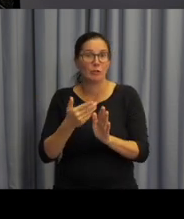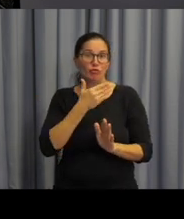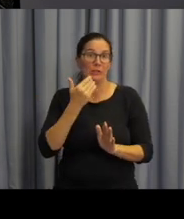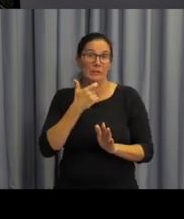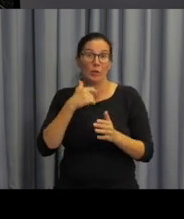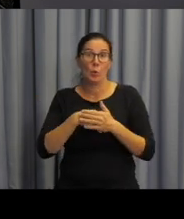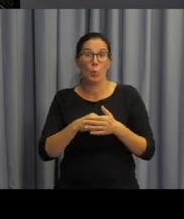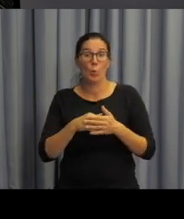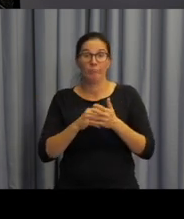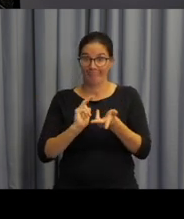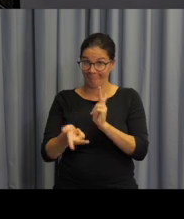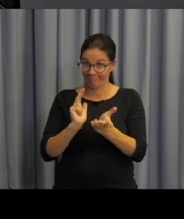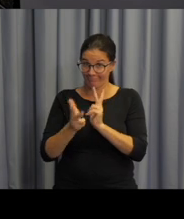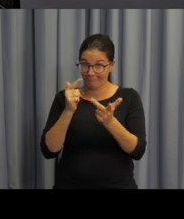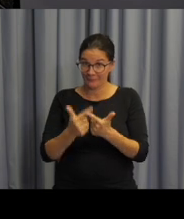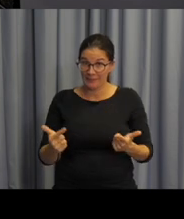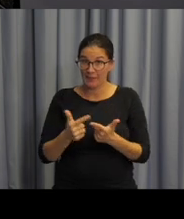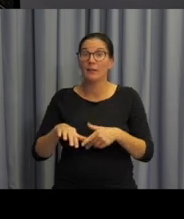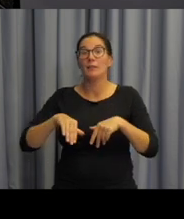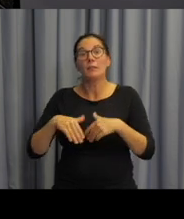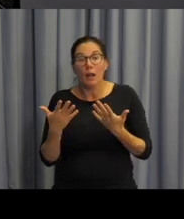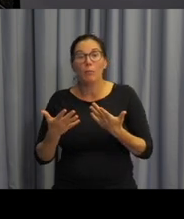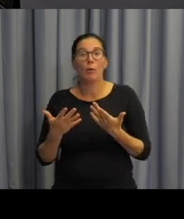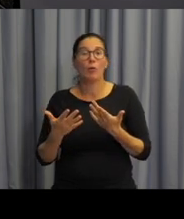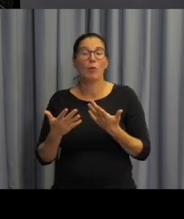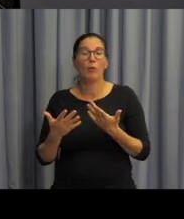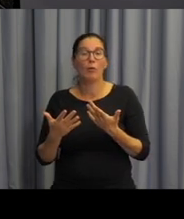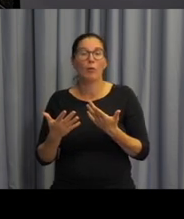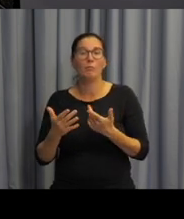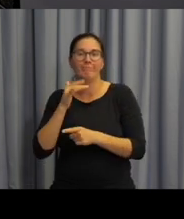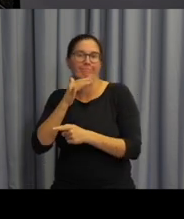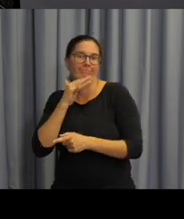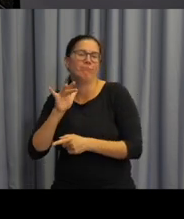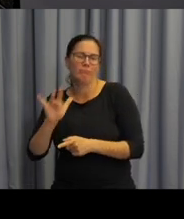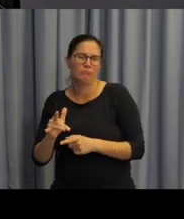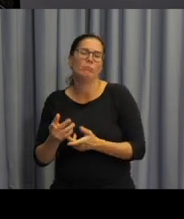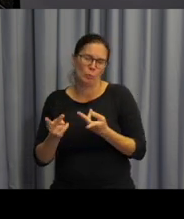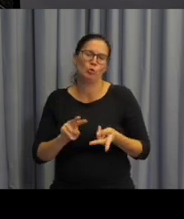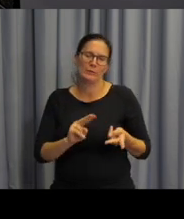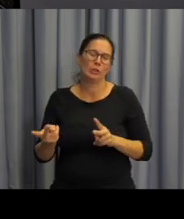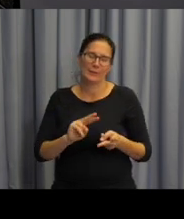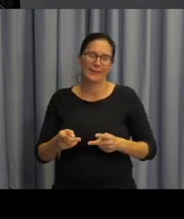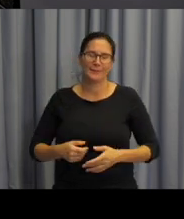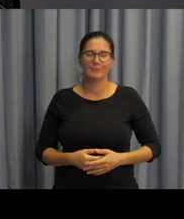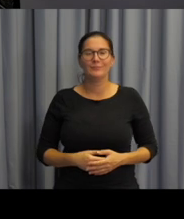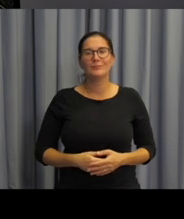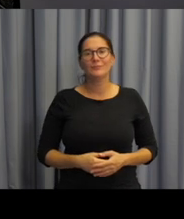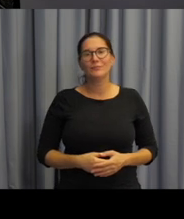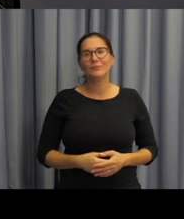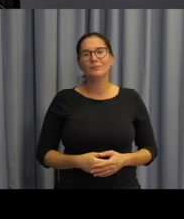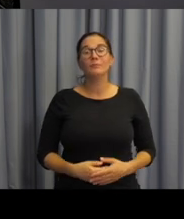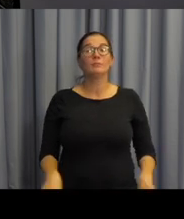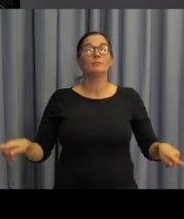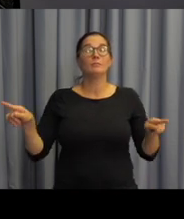prostřednictvím českého znakového jazyka nebo prostřednictvím mluvené češtiny. Také bych